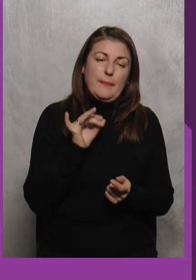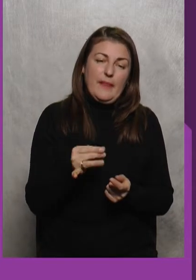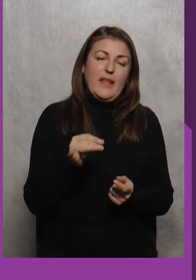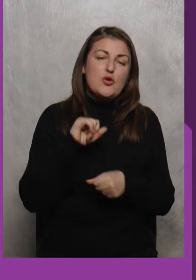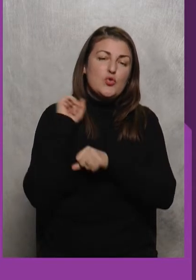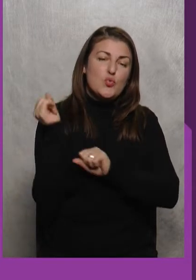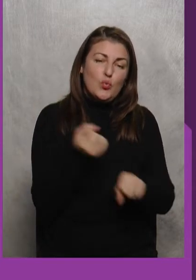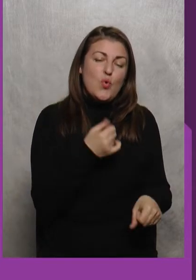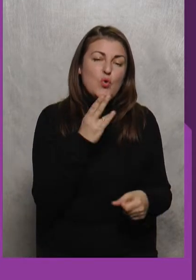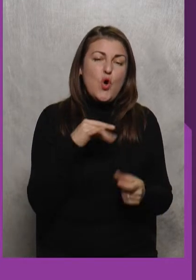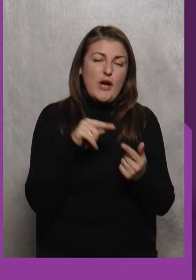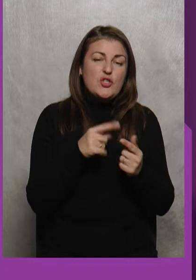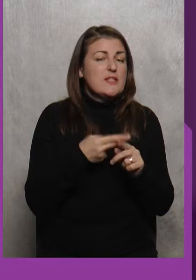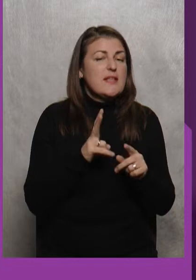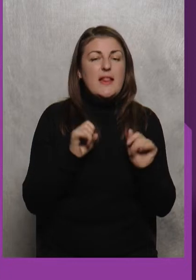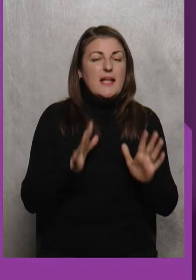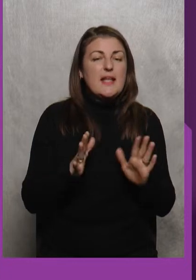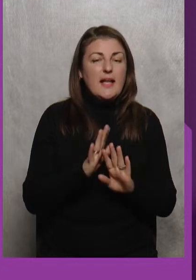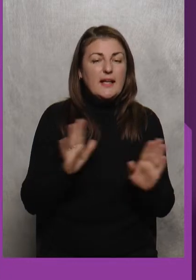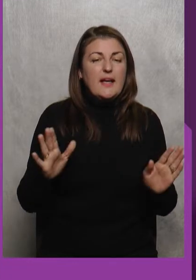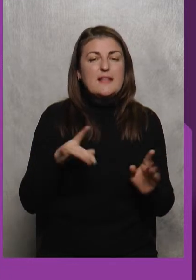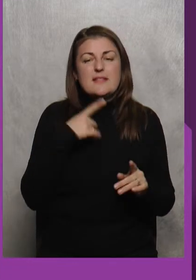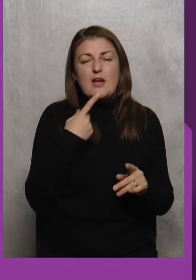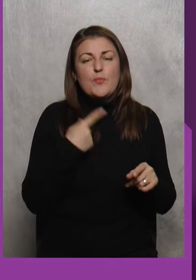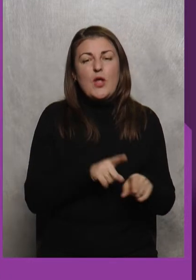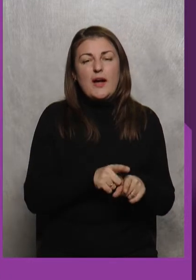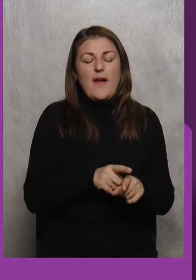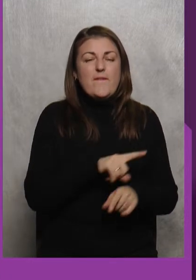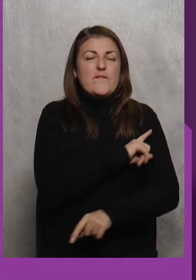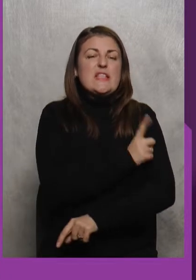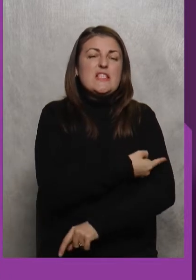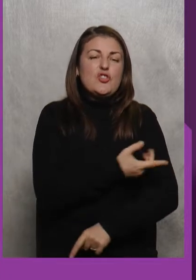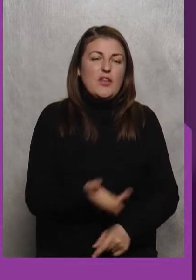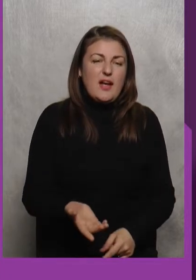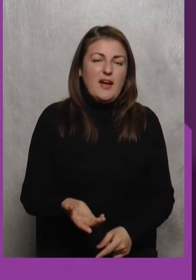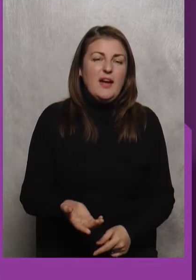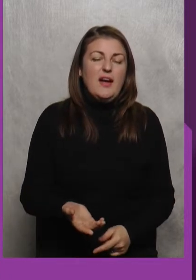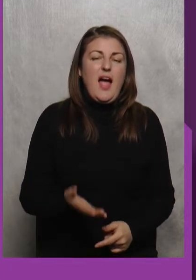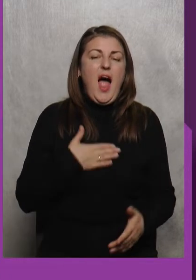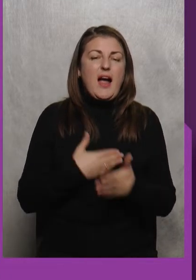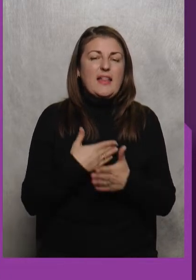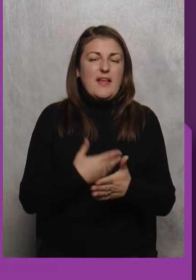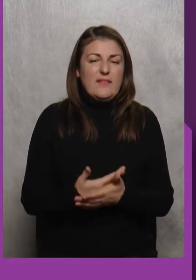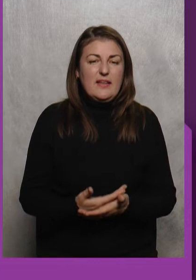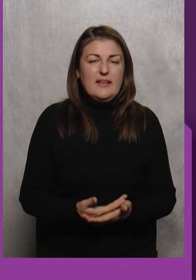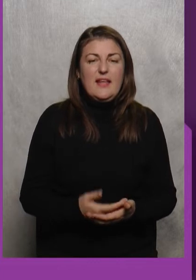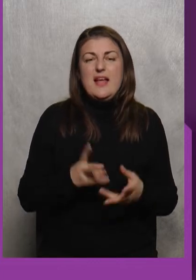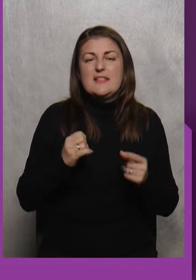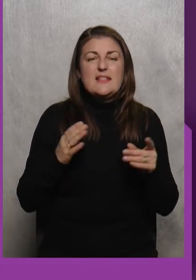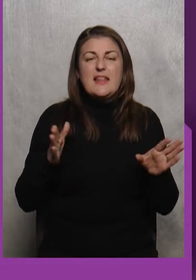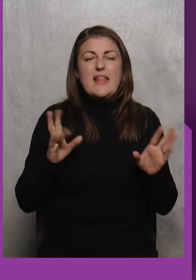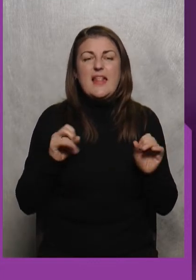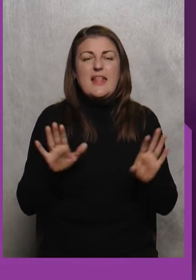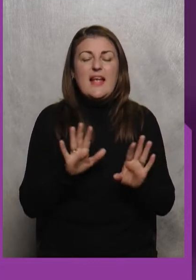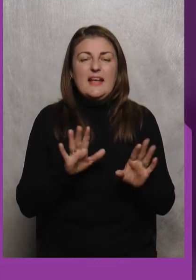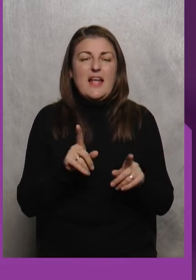Виходять Це ж не тільки Ну скажімо так Фізична Активність філософія І не